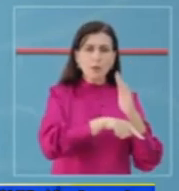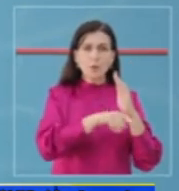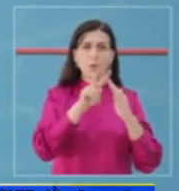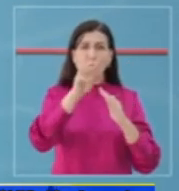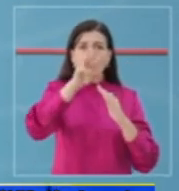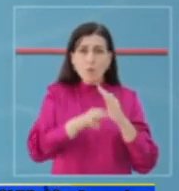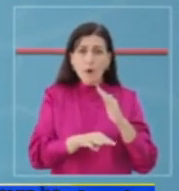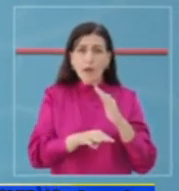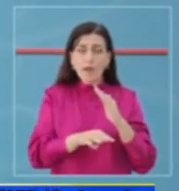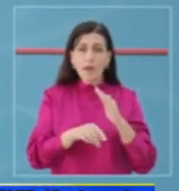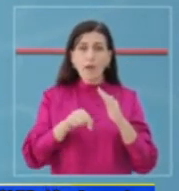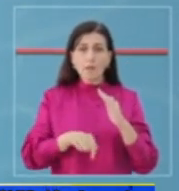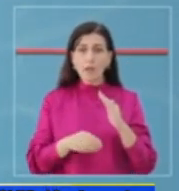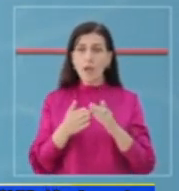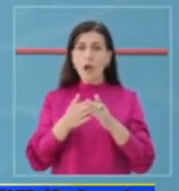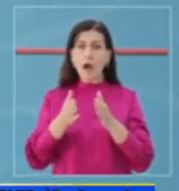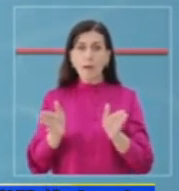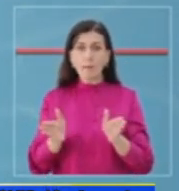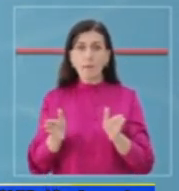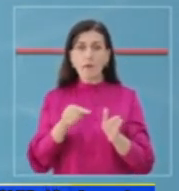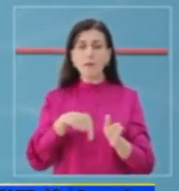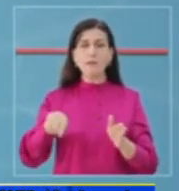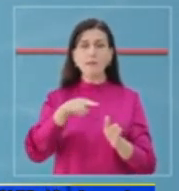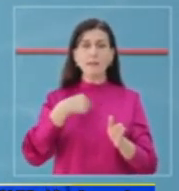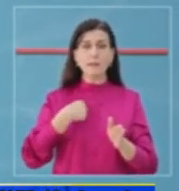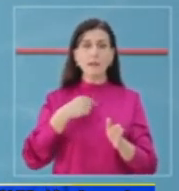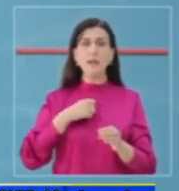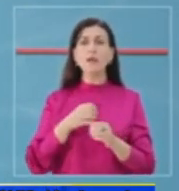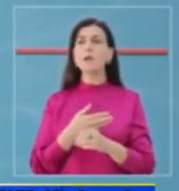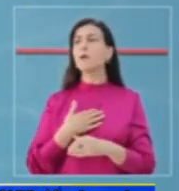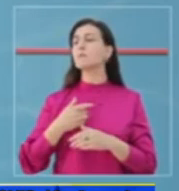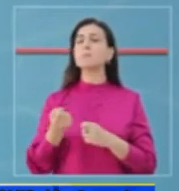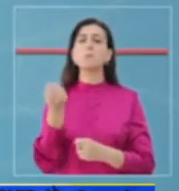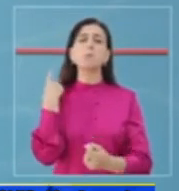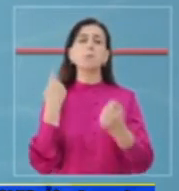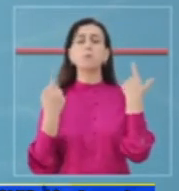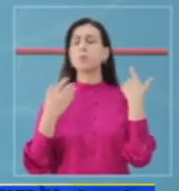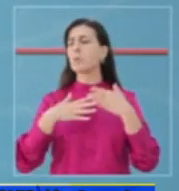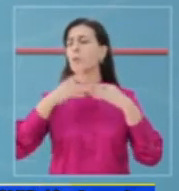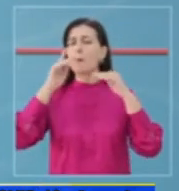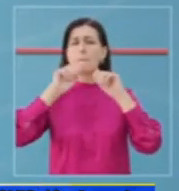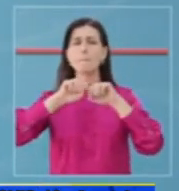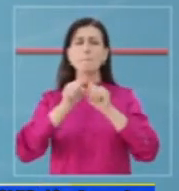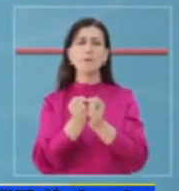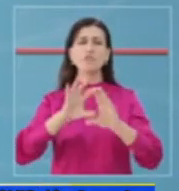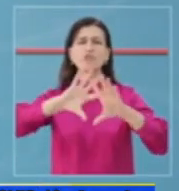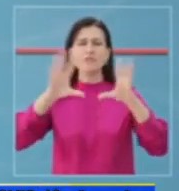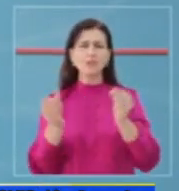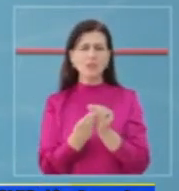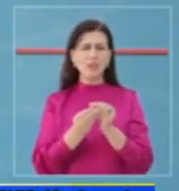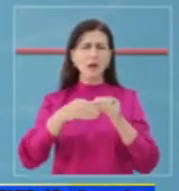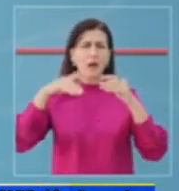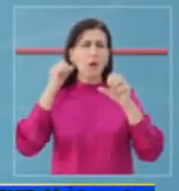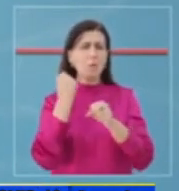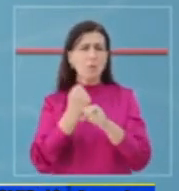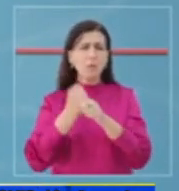por kjo nuk do të thotë që me hapje në masave, ne të shpërdorojmë zdo këshilë dhe